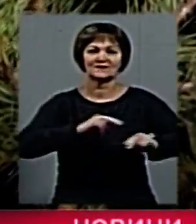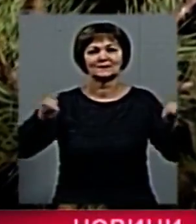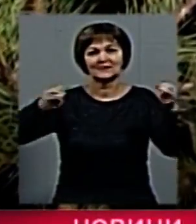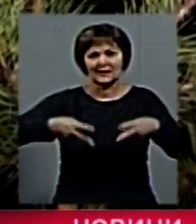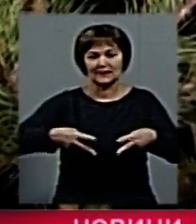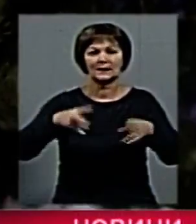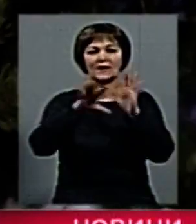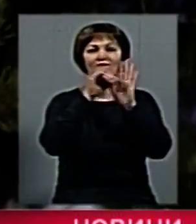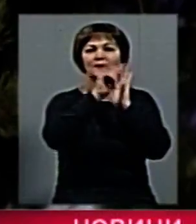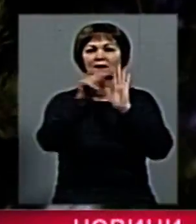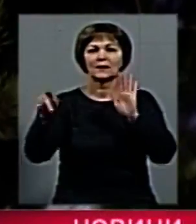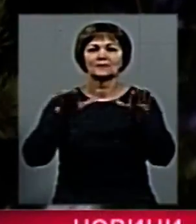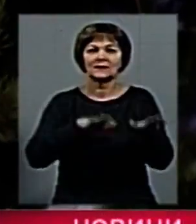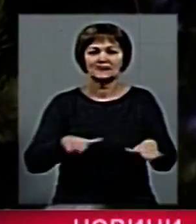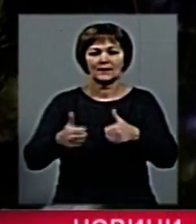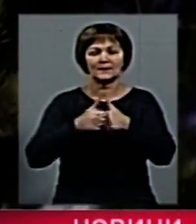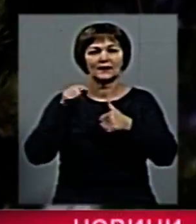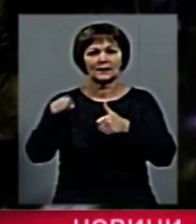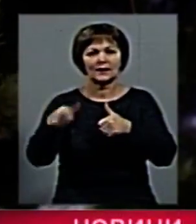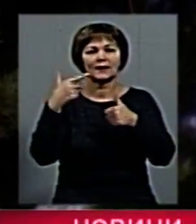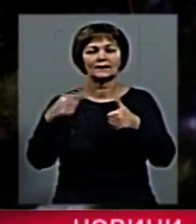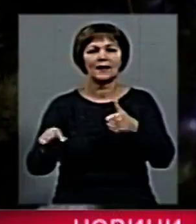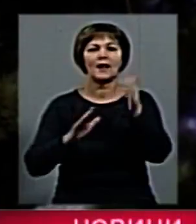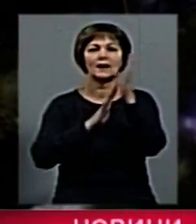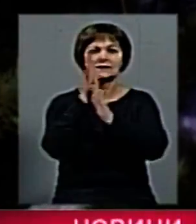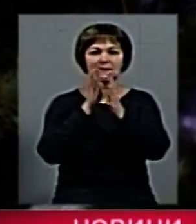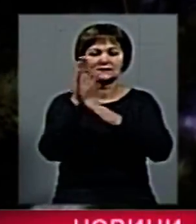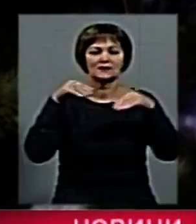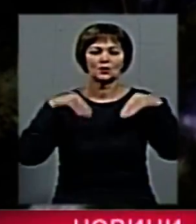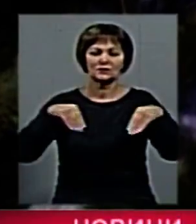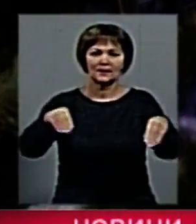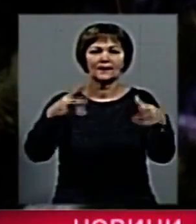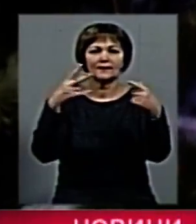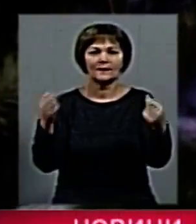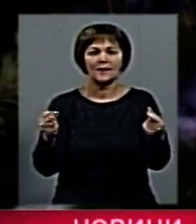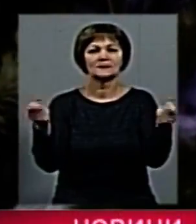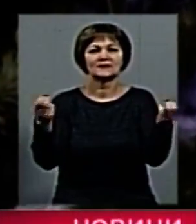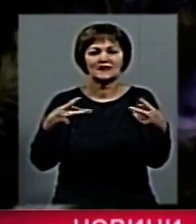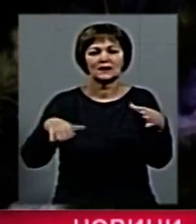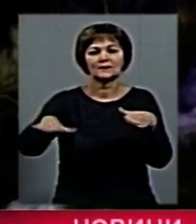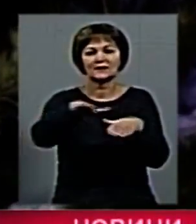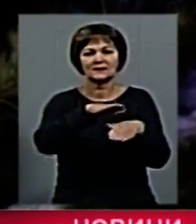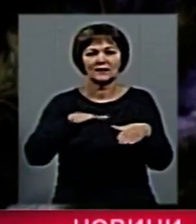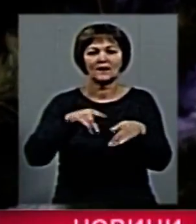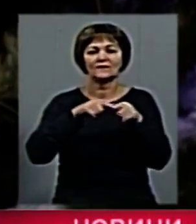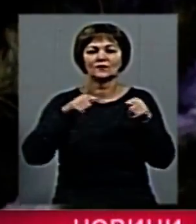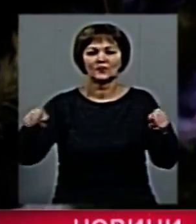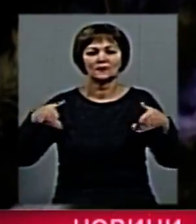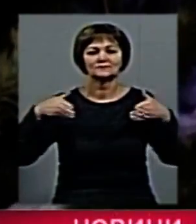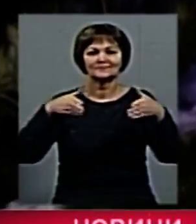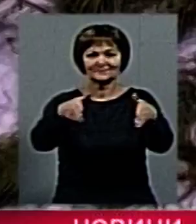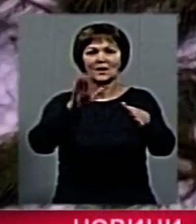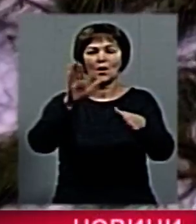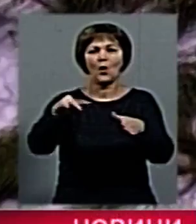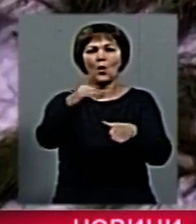спеціально визначених місцях біля контор лісництв, розсадників, на рекреаційних майданчиках уздовж автошляхів